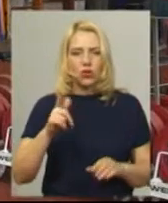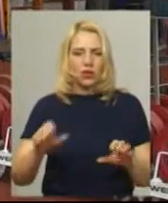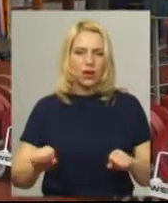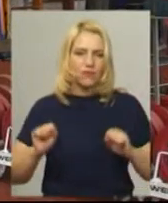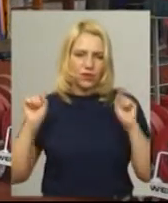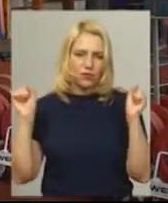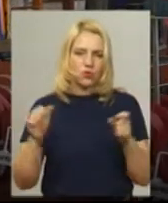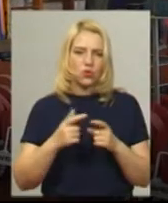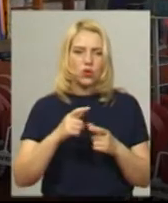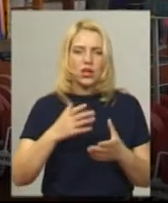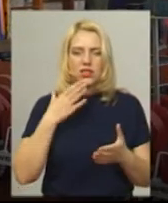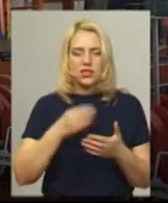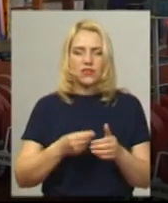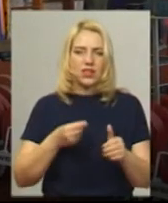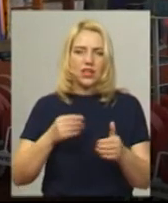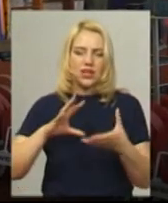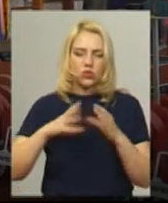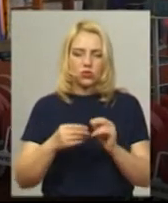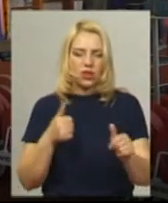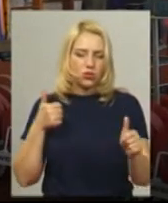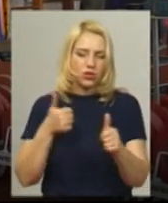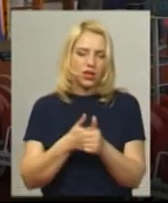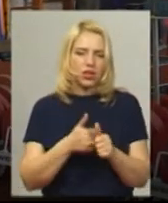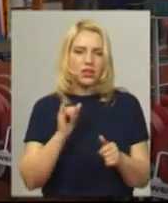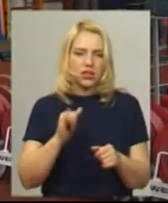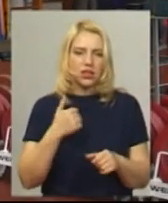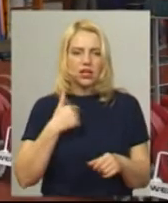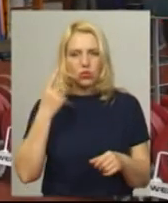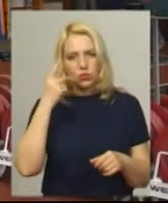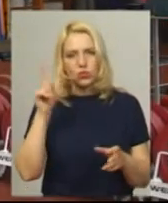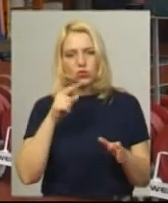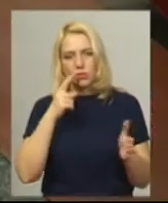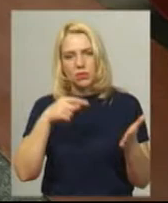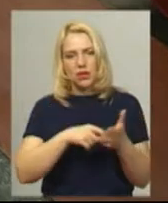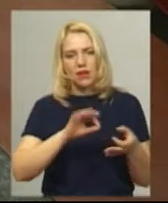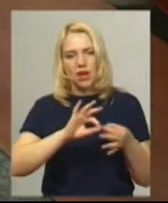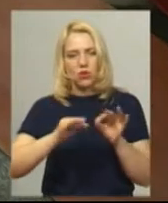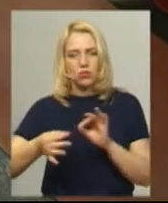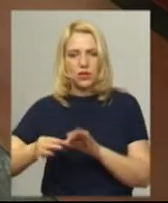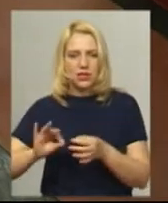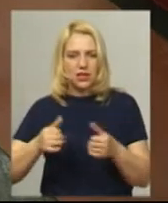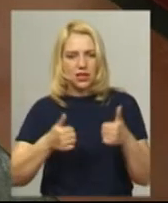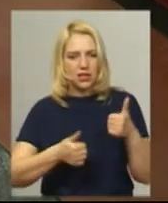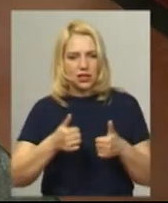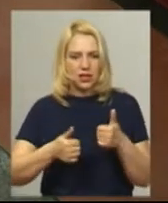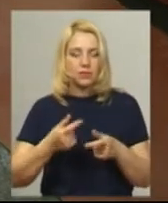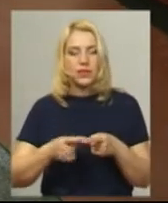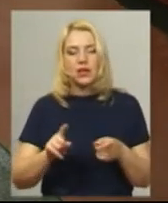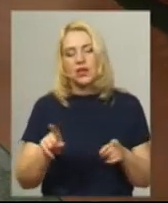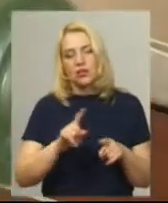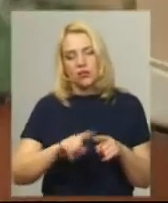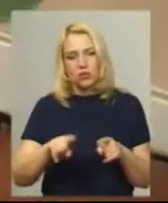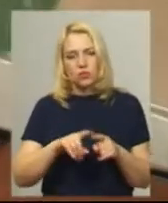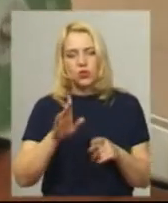Догнати свій результат, який в мене був, і тоді я, думаю, попадаю на Олімпійські ігри. Невдовзі до чоловічої збірної приєднається